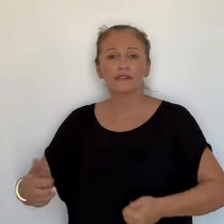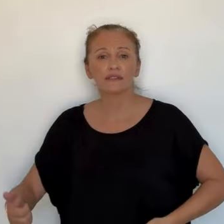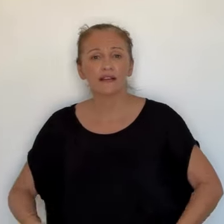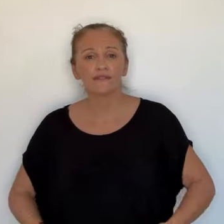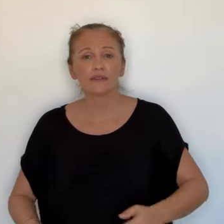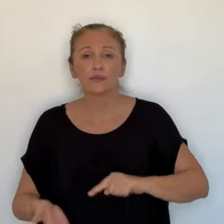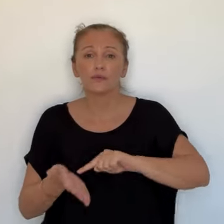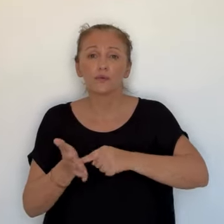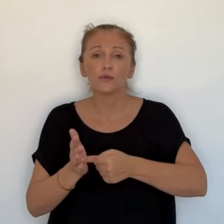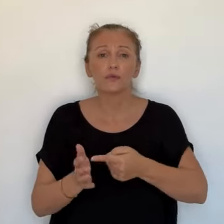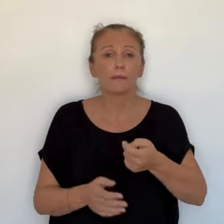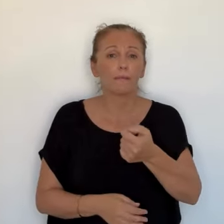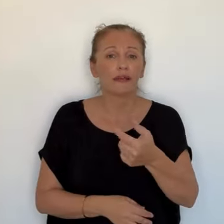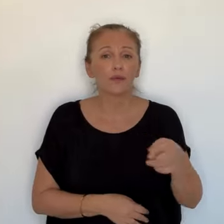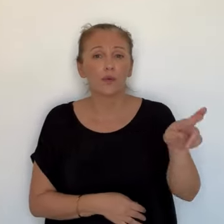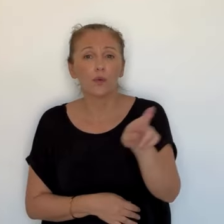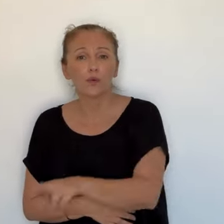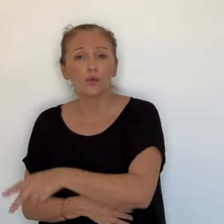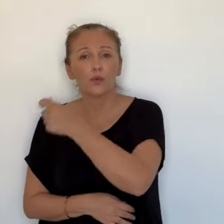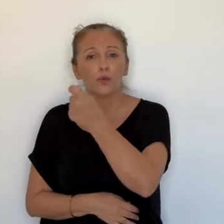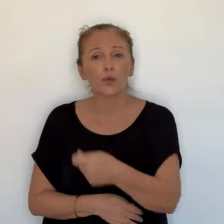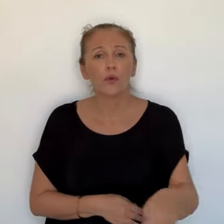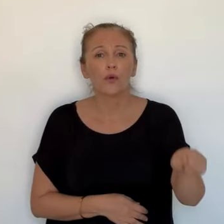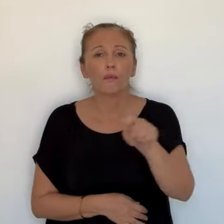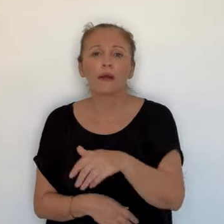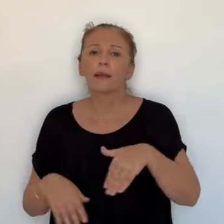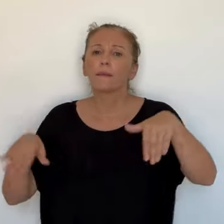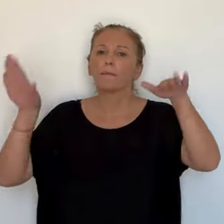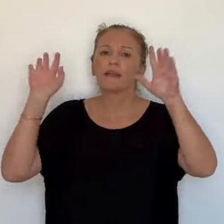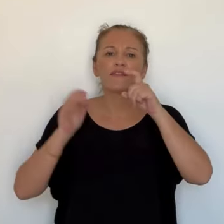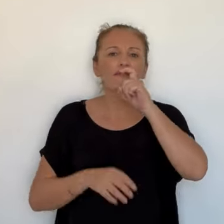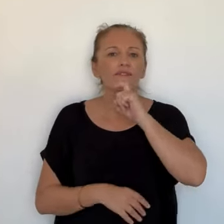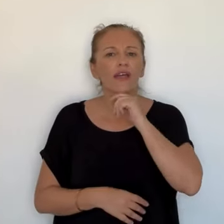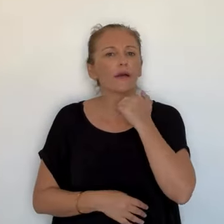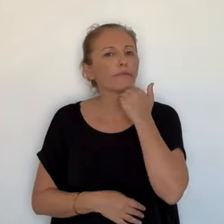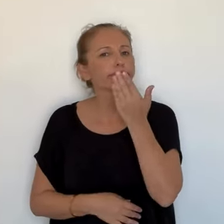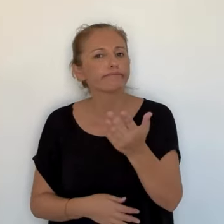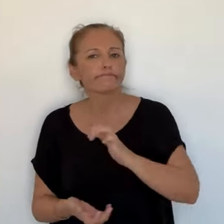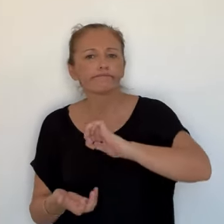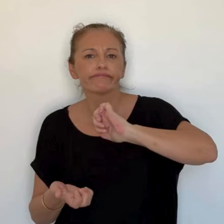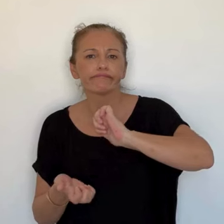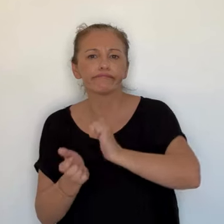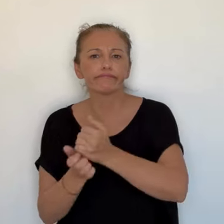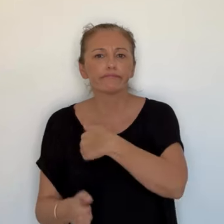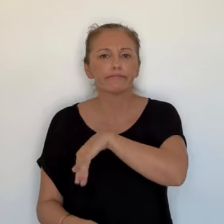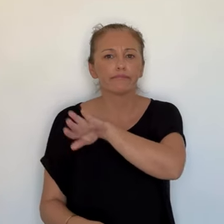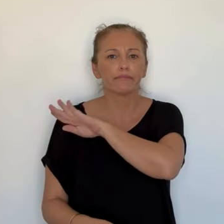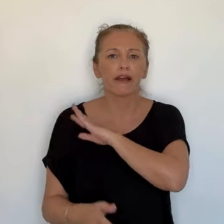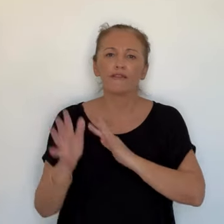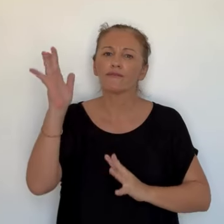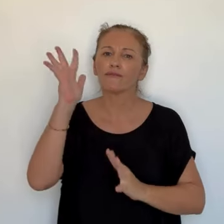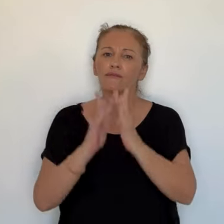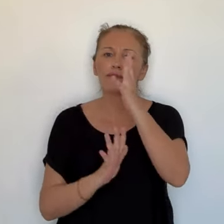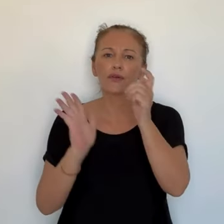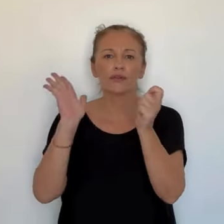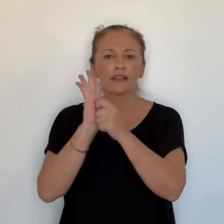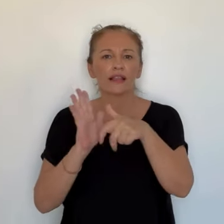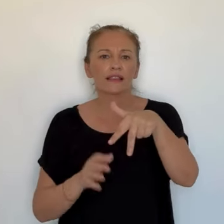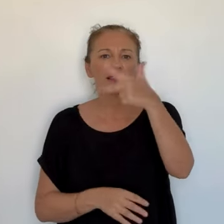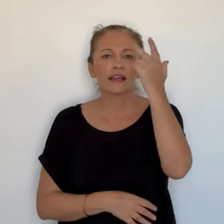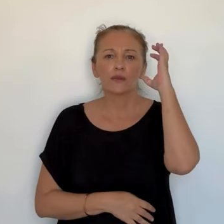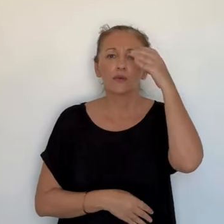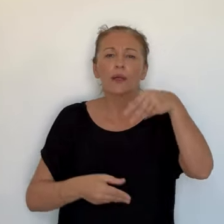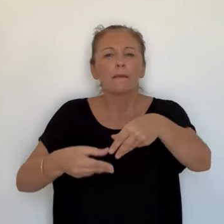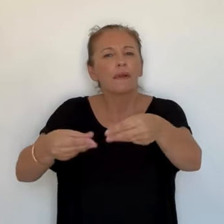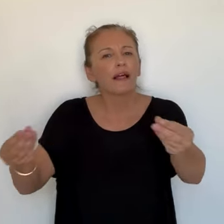Retour à la normale chez Environnement-Service commune de Sarola-Carcopine. Si l'activité habituelle a repris, la ferraille en revanche n'est plus pressée ici,